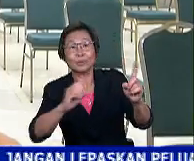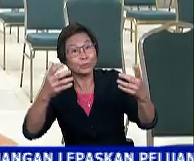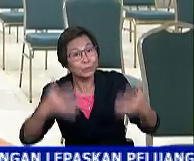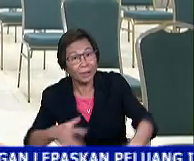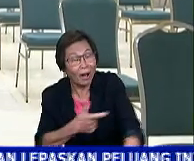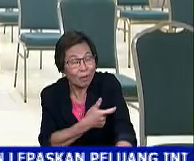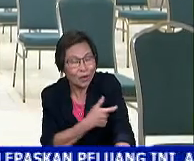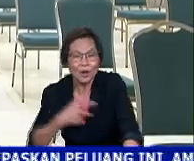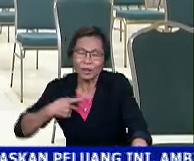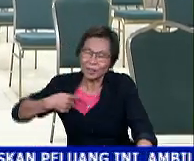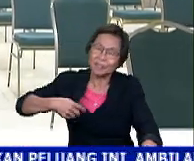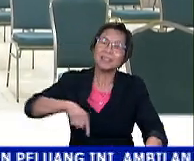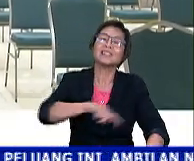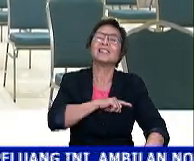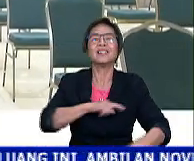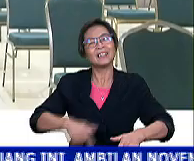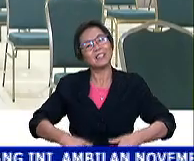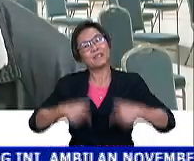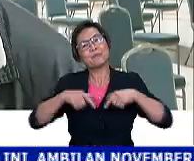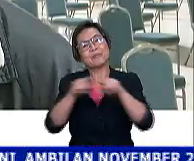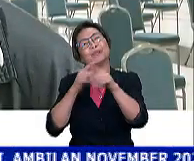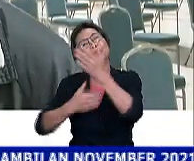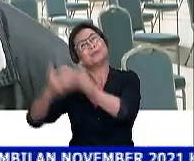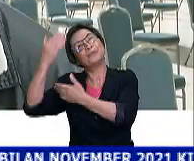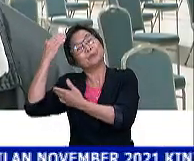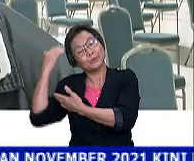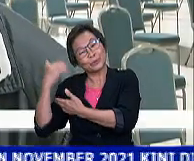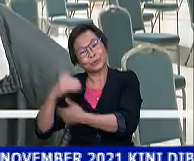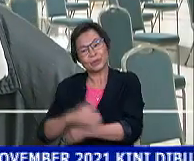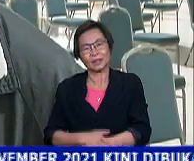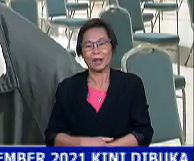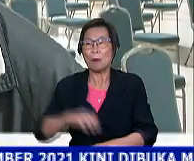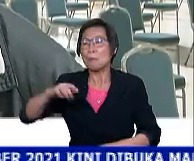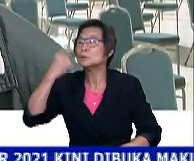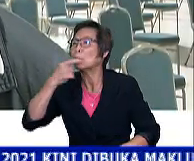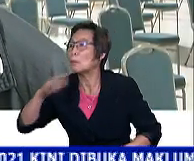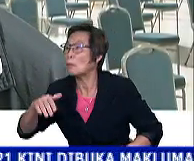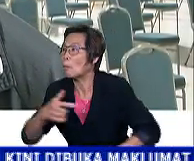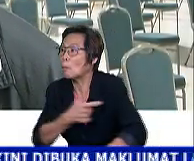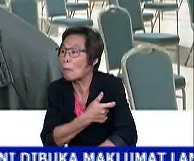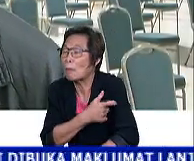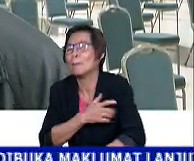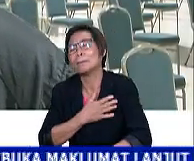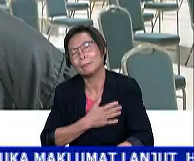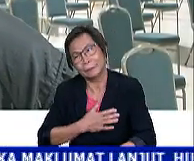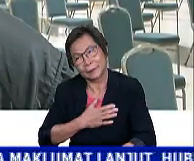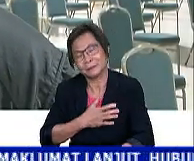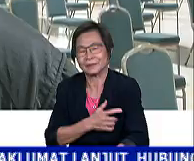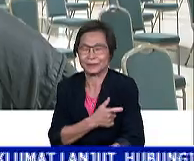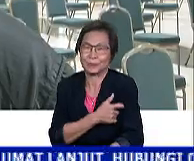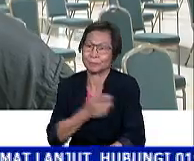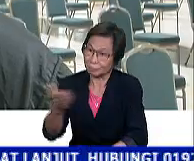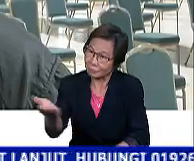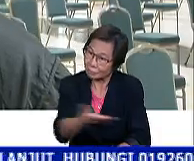Kita orang dapat life yang sebelum ini. Bagi yang belum memakai vaksin, sililah ambil vaksin